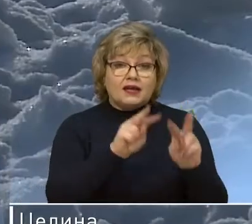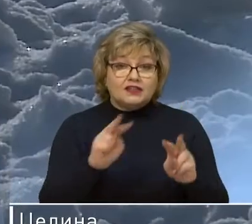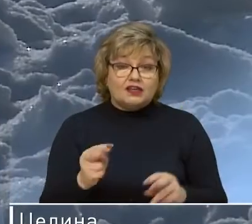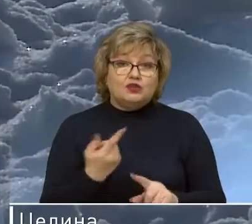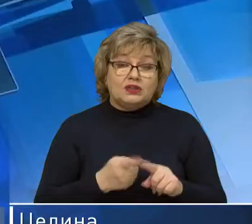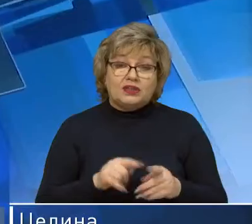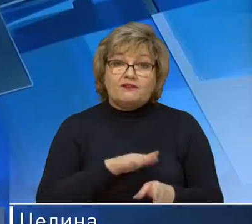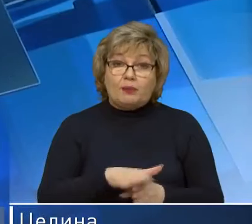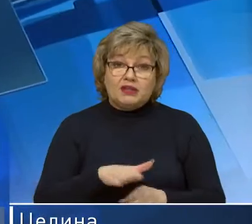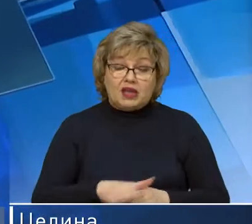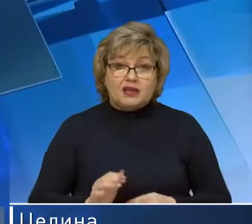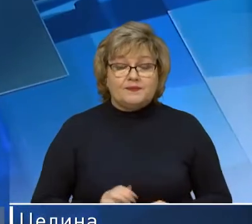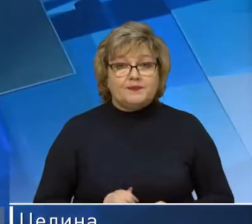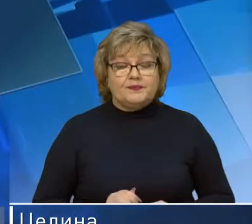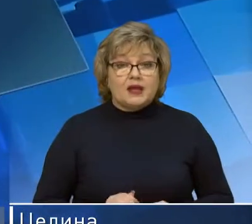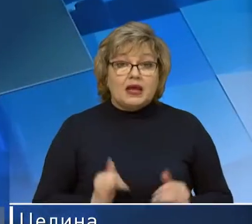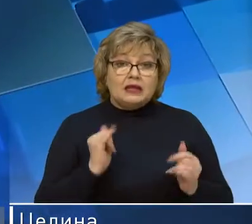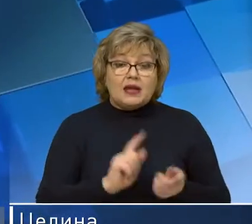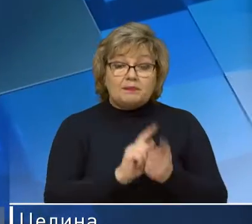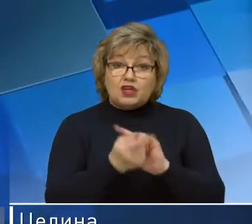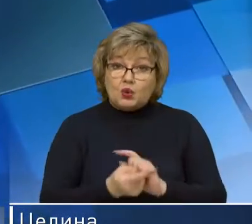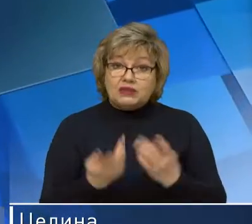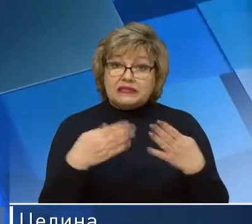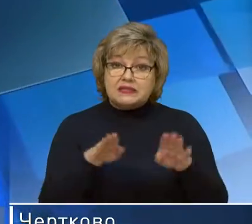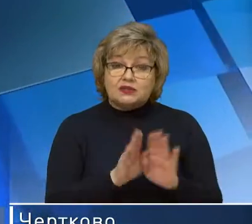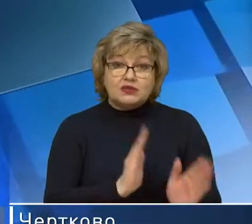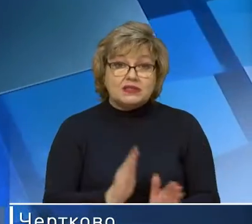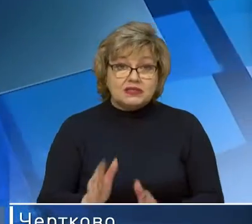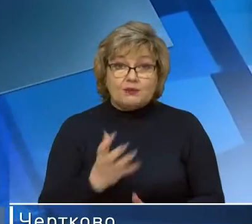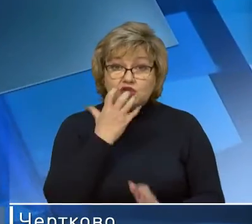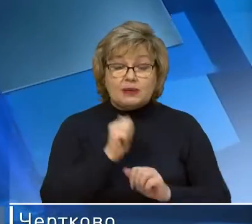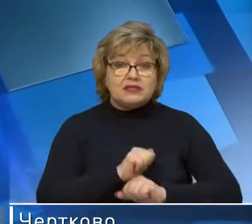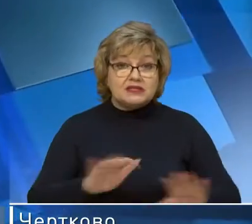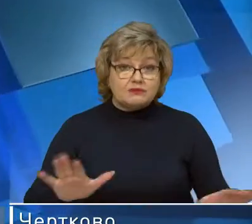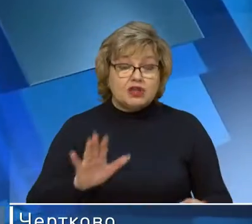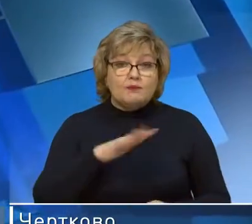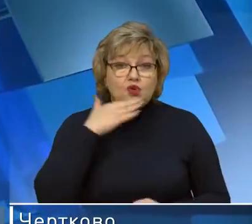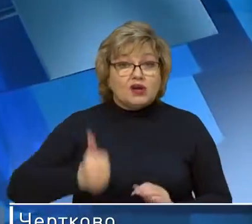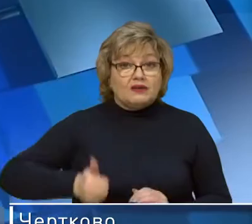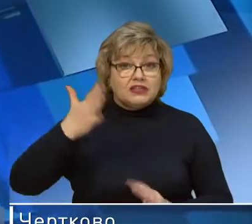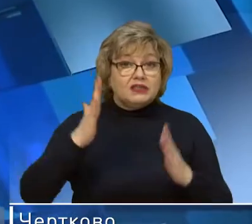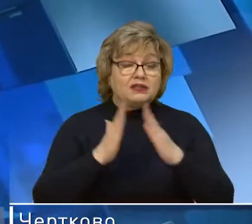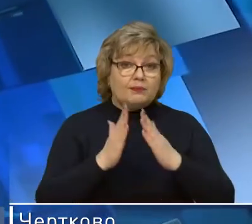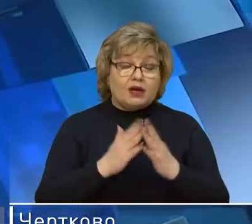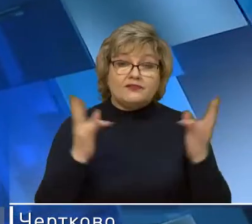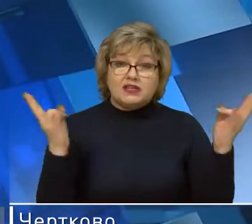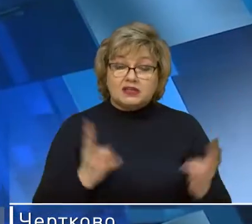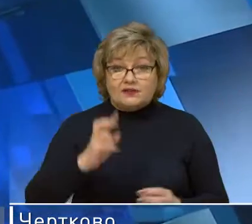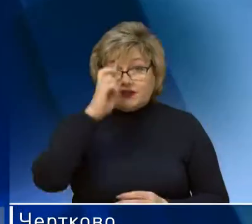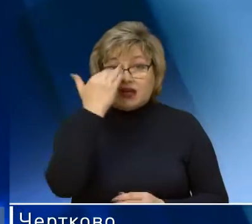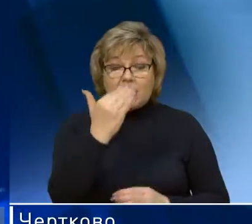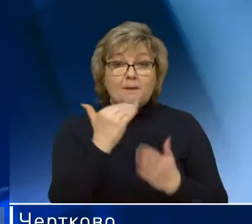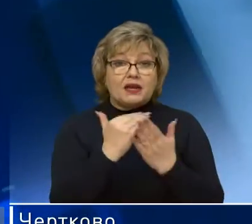ее выполнение. Для перехода на закрытую систему теплоснабжения в многоквартирных домах необходима федеральная